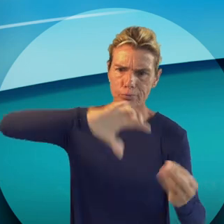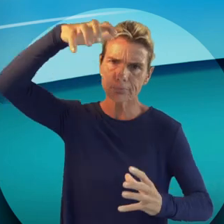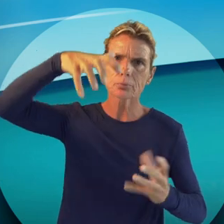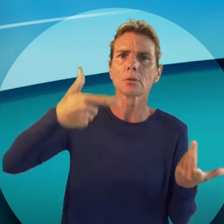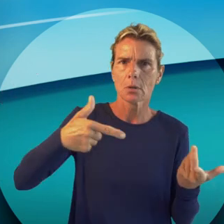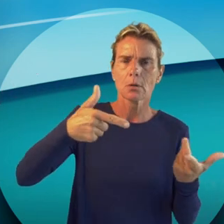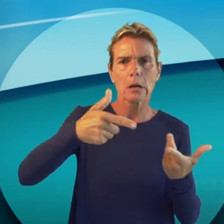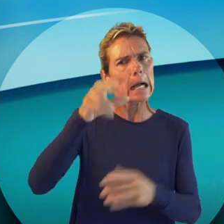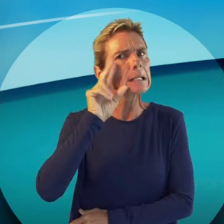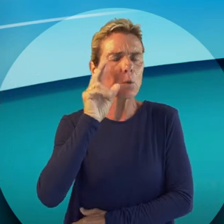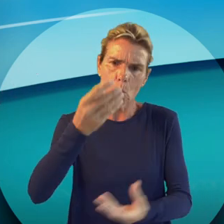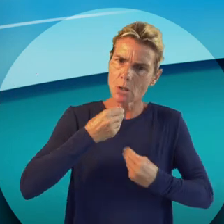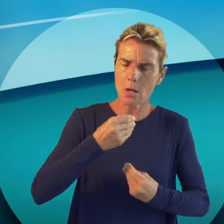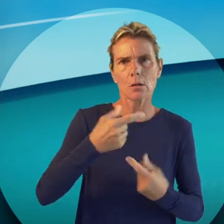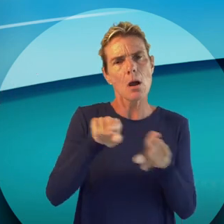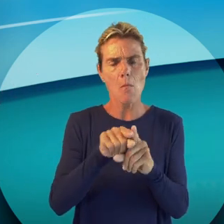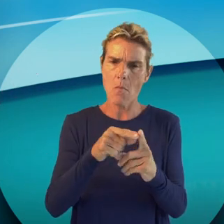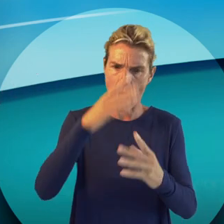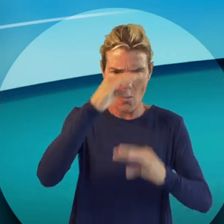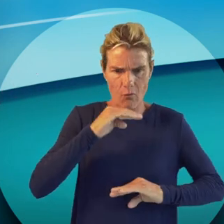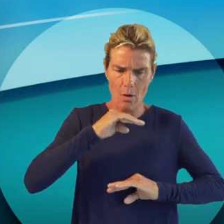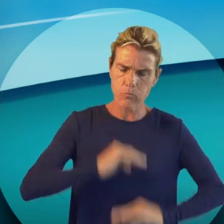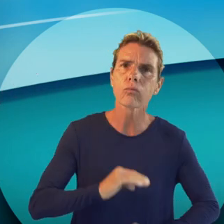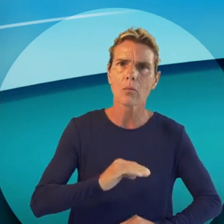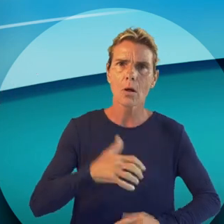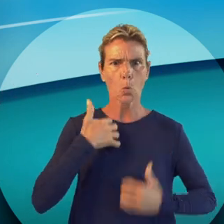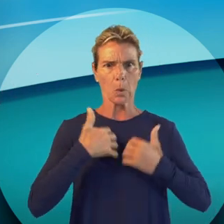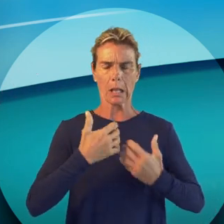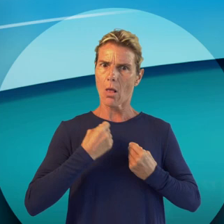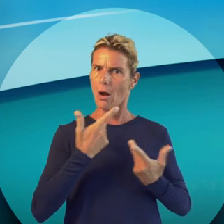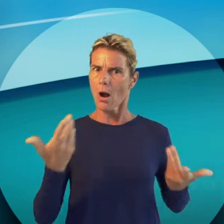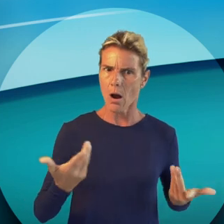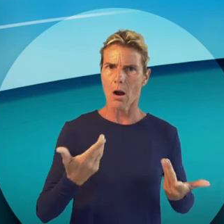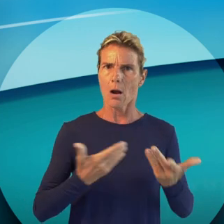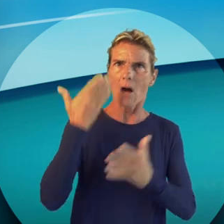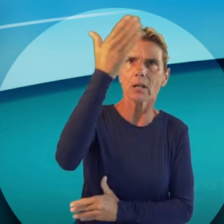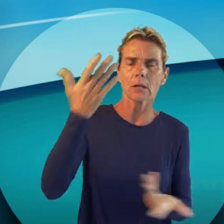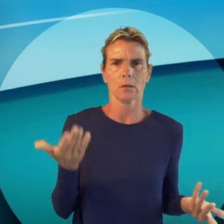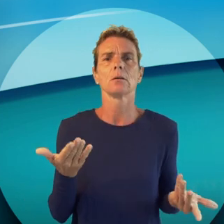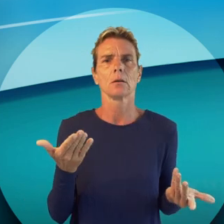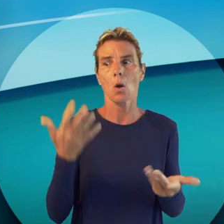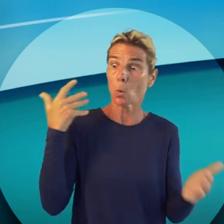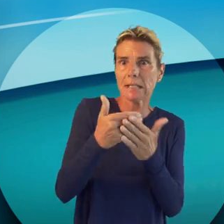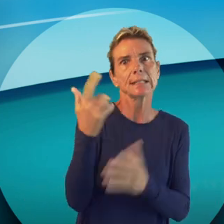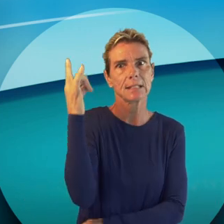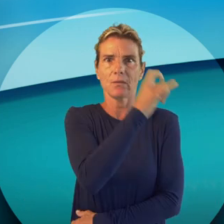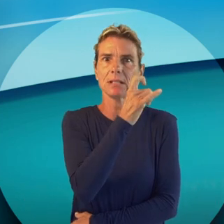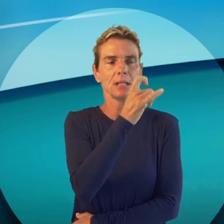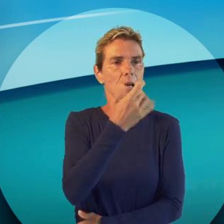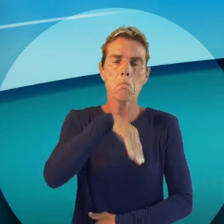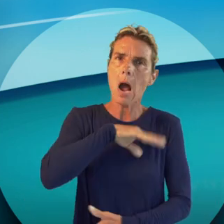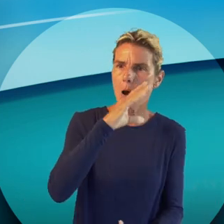réchauffement climatique sont autant de raisons pour nous faire douter et perdre de foi en l'avenir. En dépit de contextes